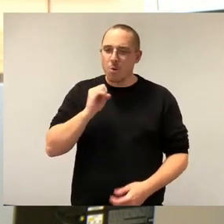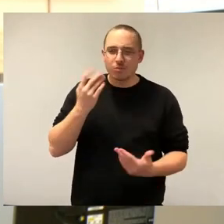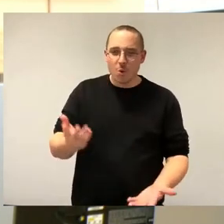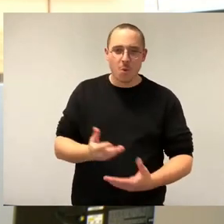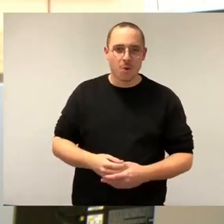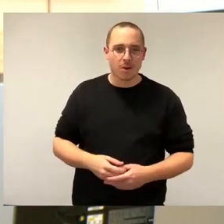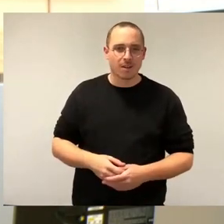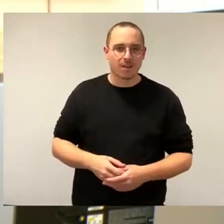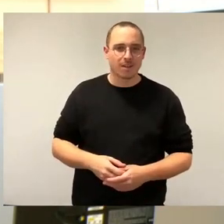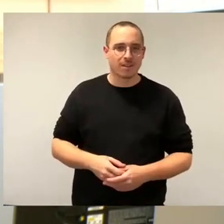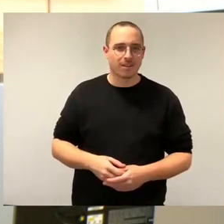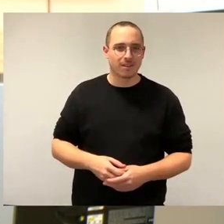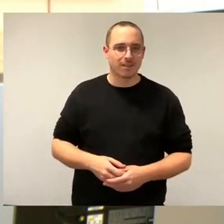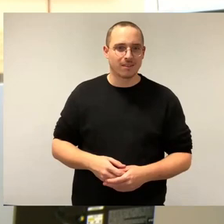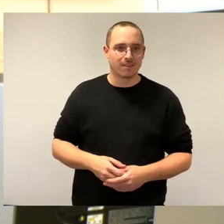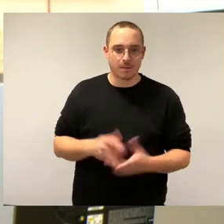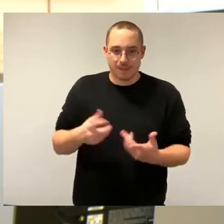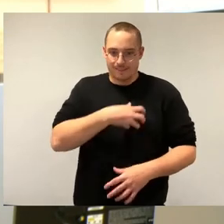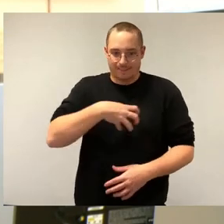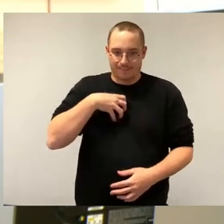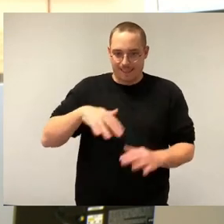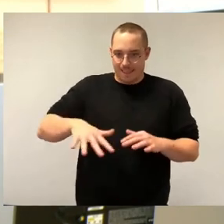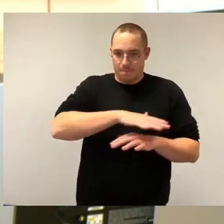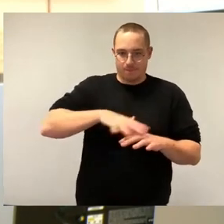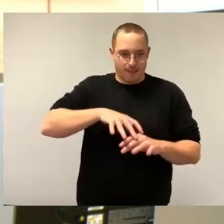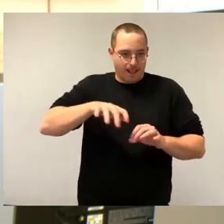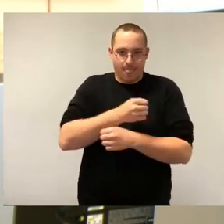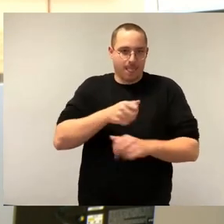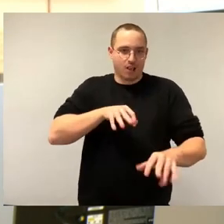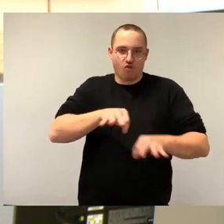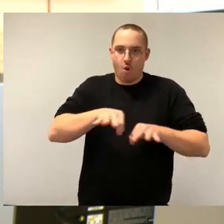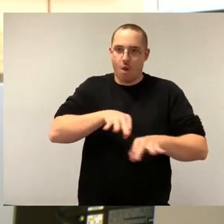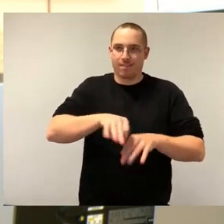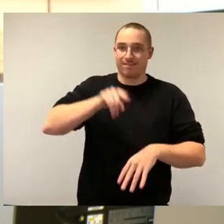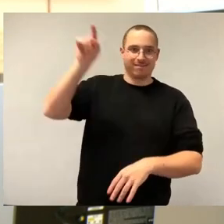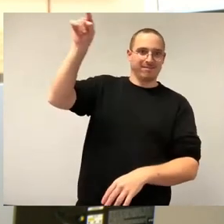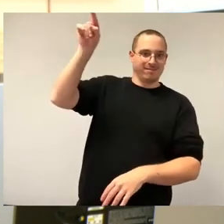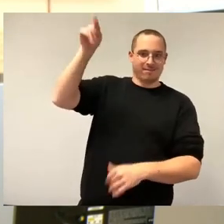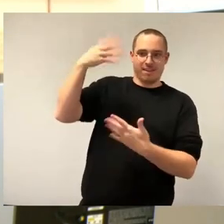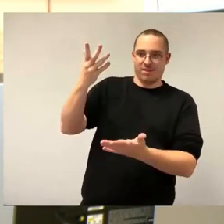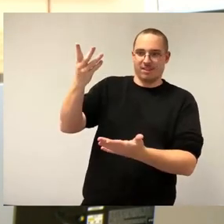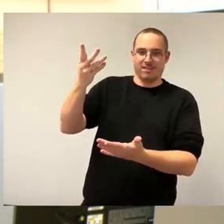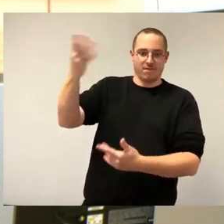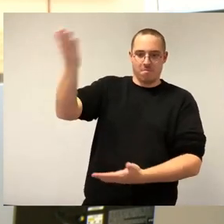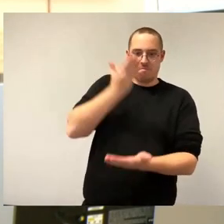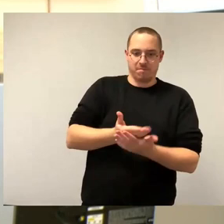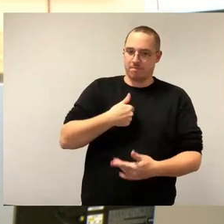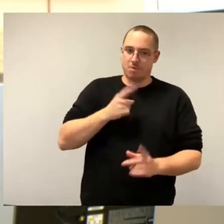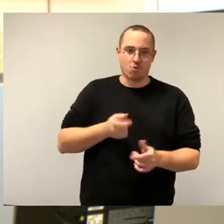ist etwas, was wir auf Dresdner Ebene eben nicht in der Hand haben, sondern was durch diese bundesgesetzliche Änderung gekommen ist.